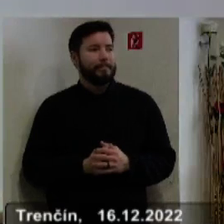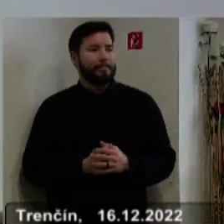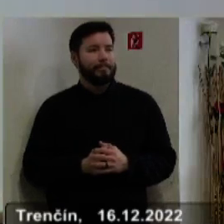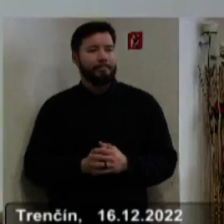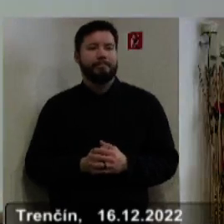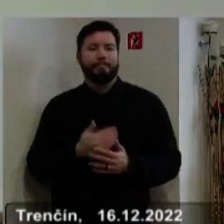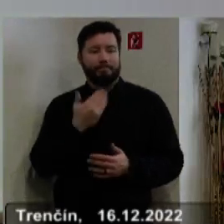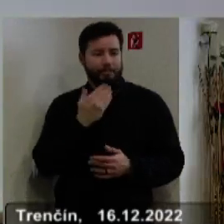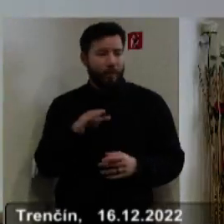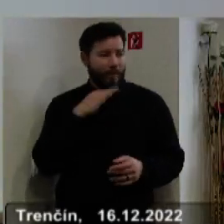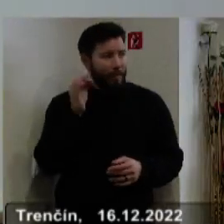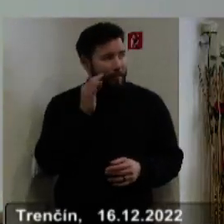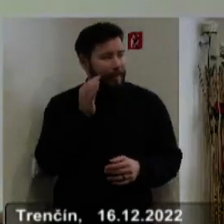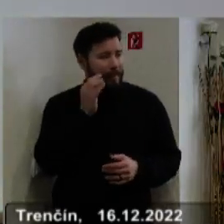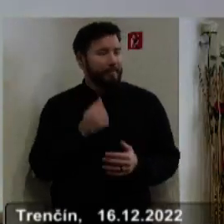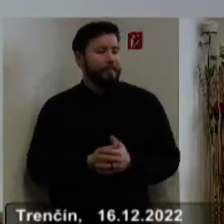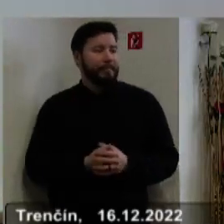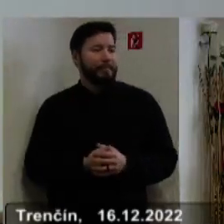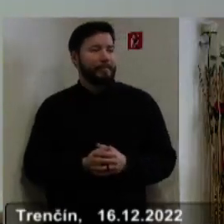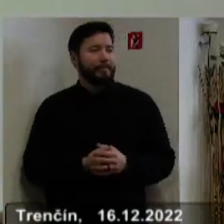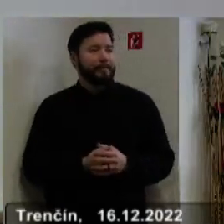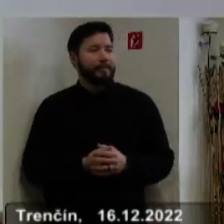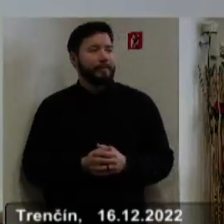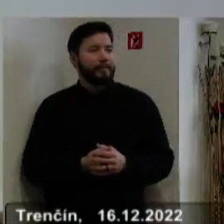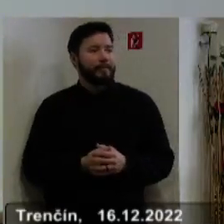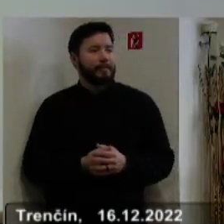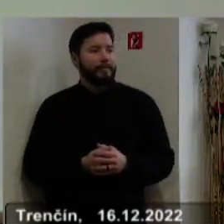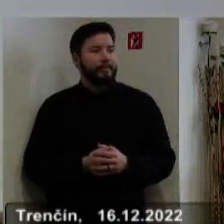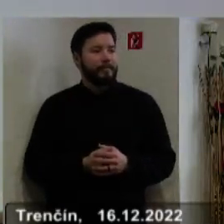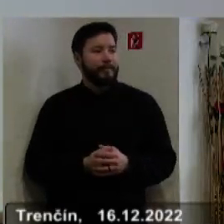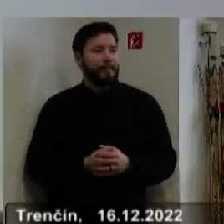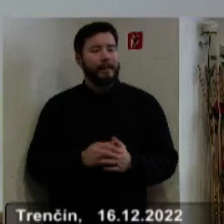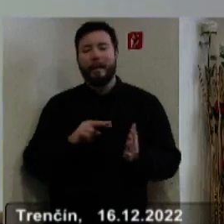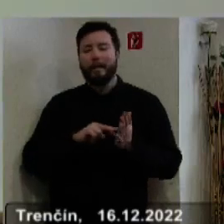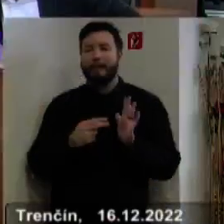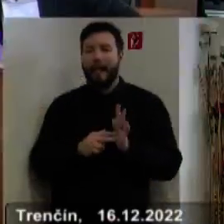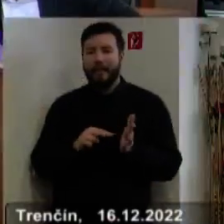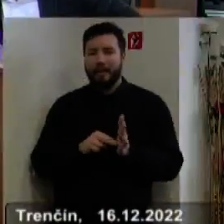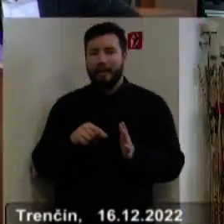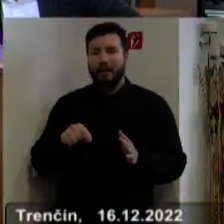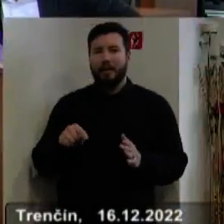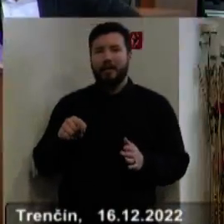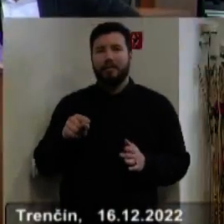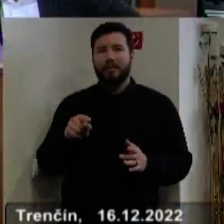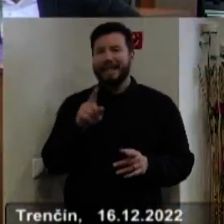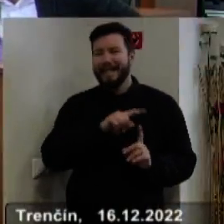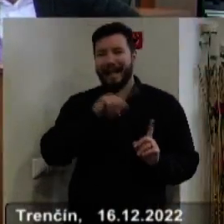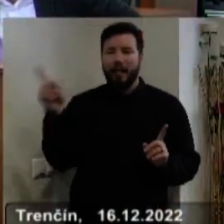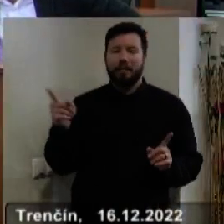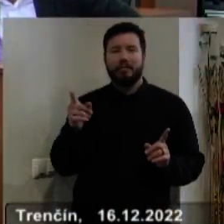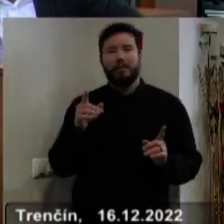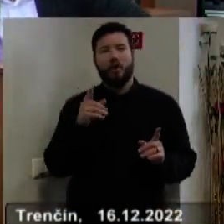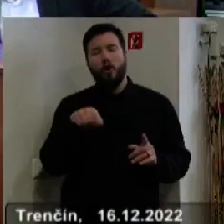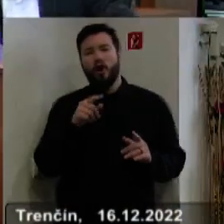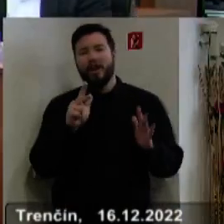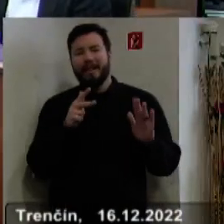Ďakujem, ďakujem veľmi pekne. Ten plán celý, ktorý je na toto volebnovu je na 4 roky niekde okolo 8 alebo 19